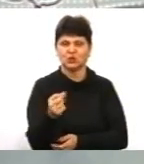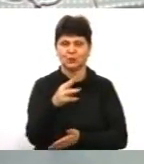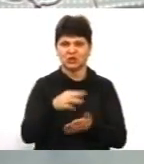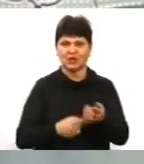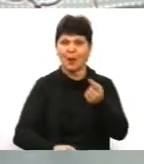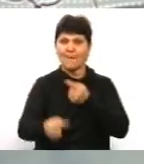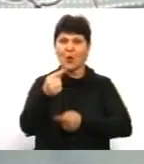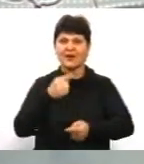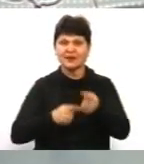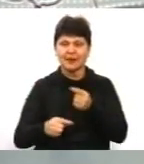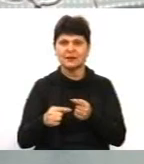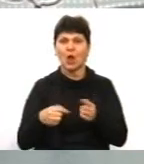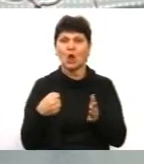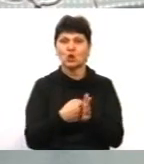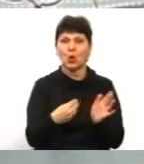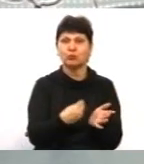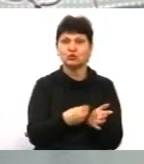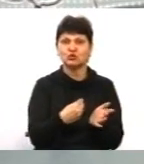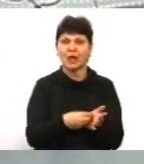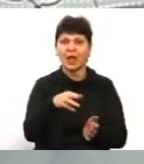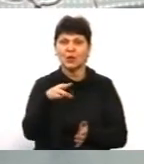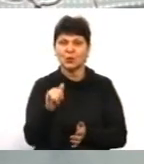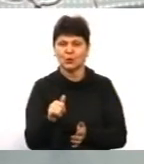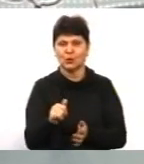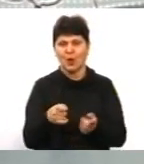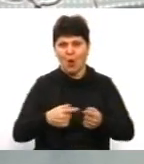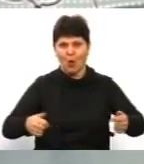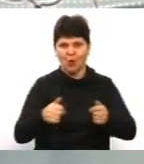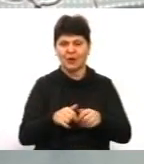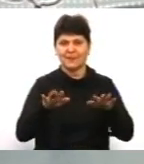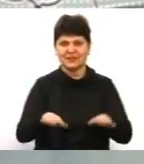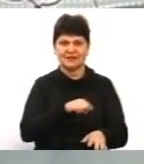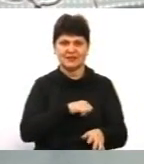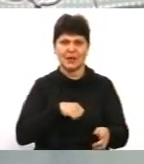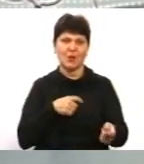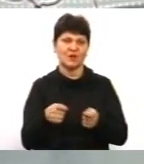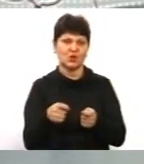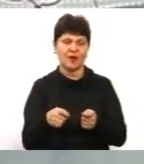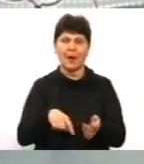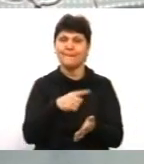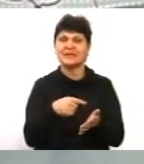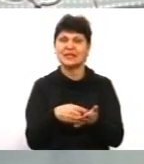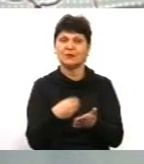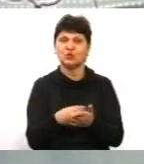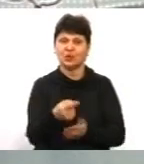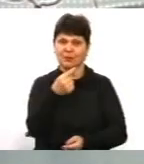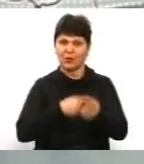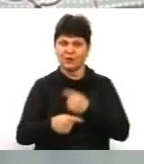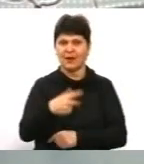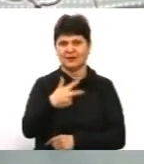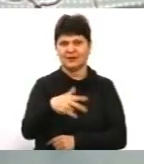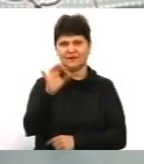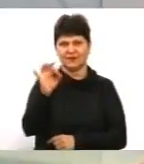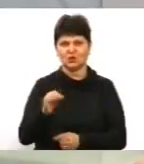бюджету безпосередньо орган місцевого самоврядування. До місцевих бюджетів буде повертатися 30% від суми